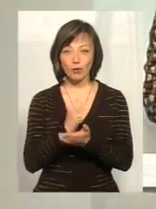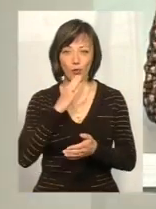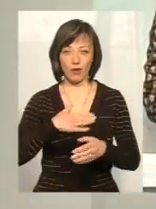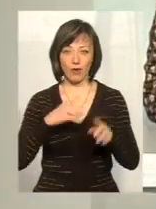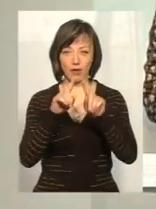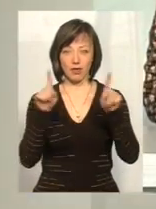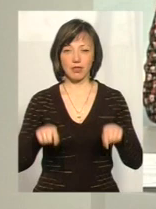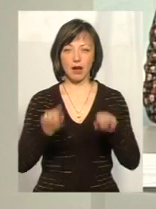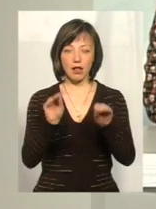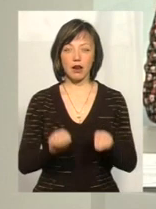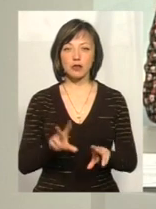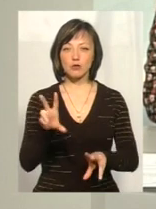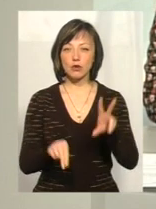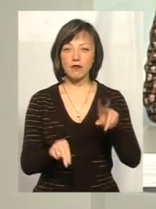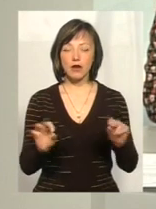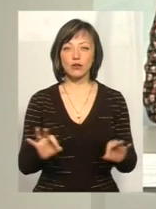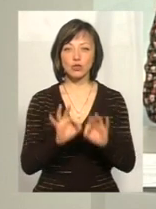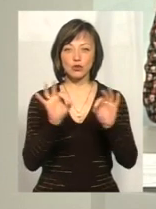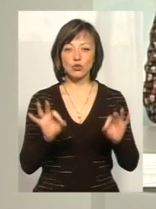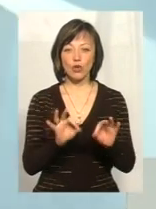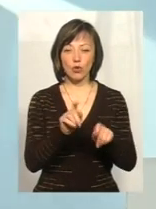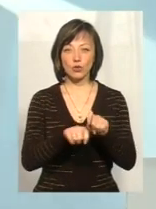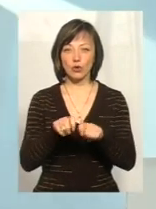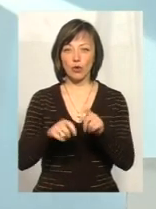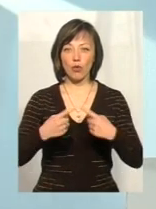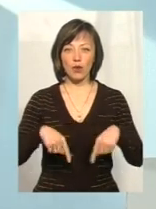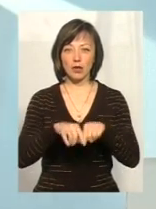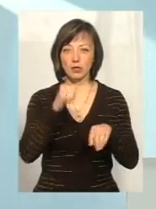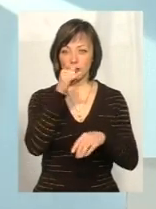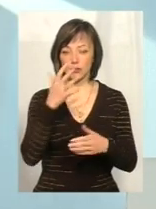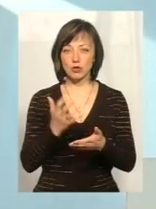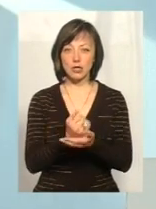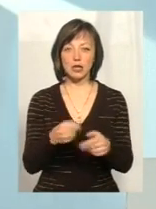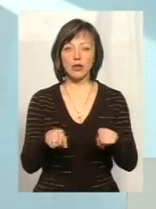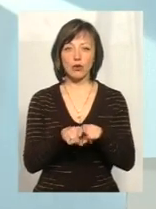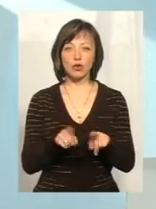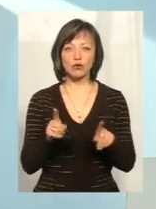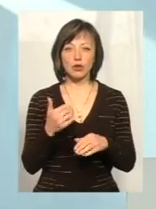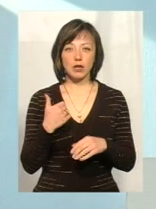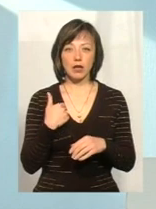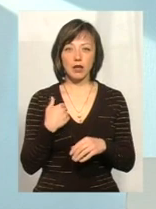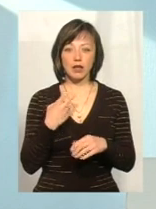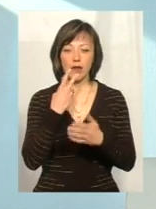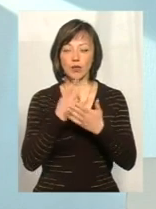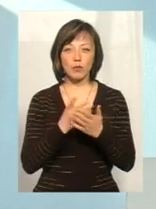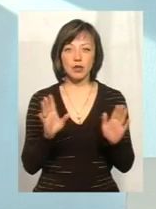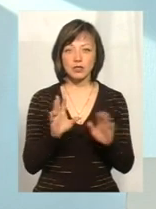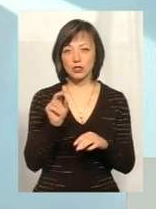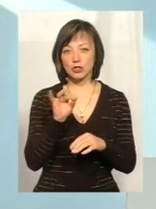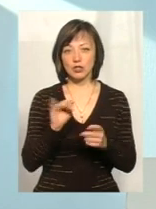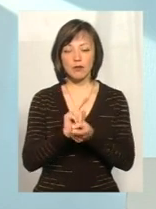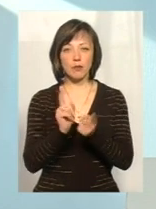Тому сподіваюся, що нічого контролюючі органи не зможуть знайти такого, що я, ну, чи не відобразила, чи,